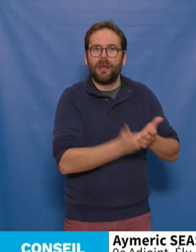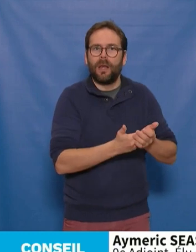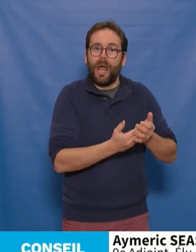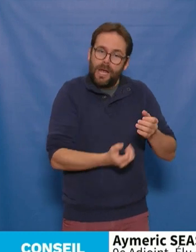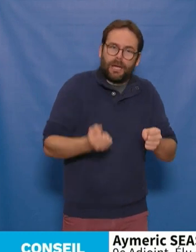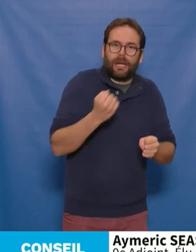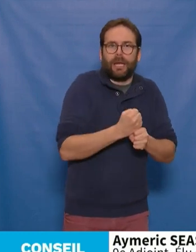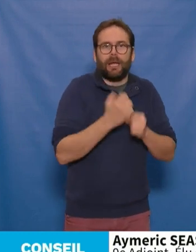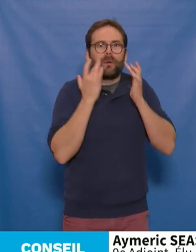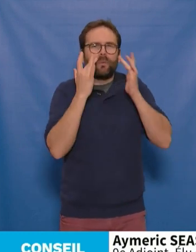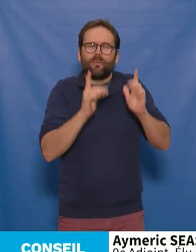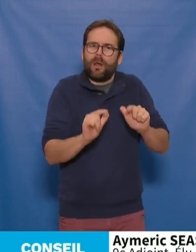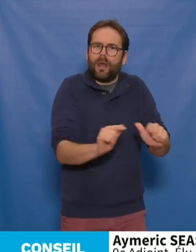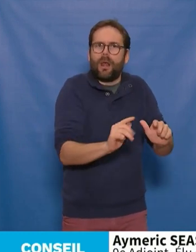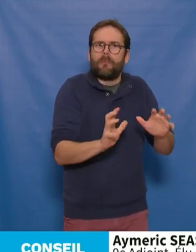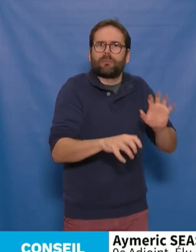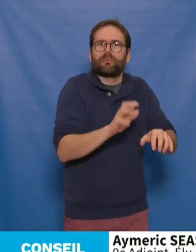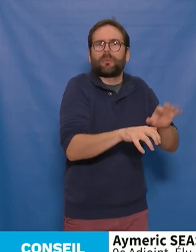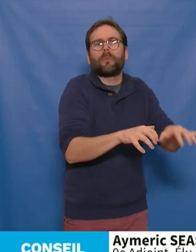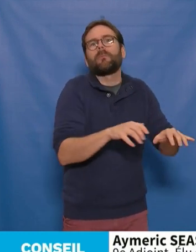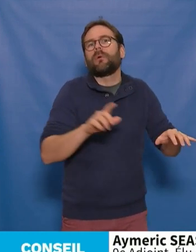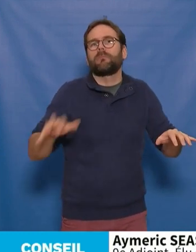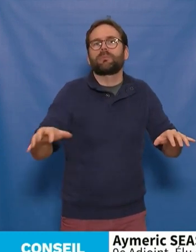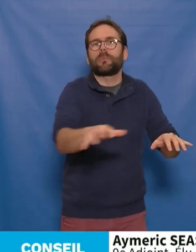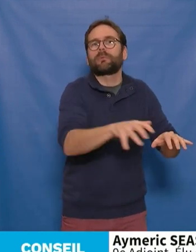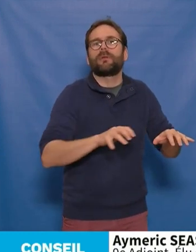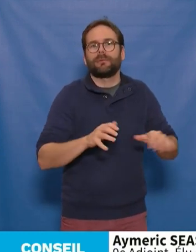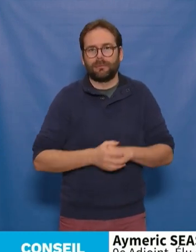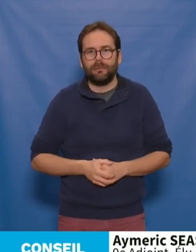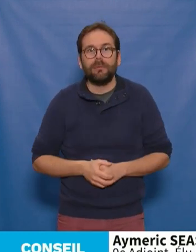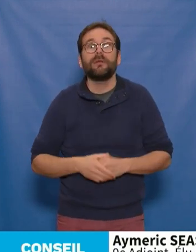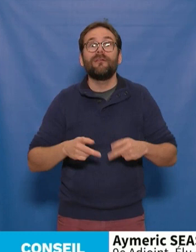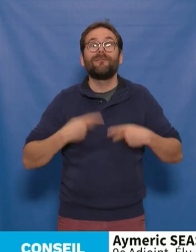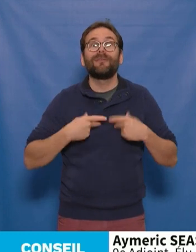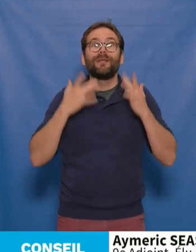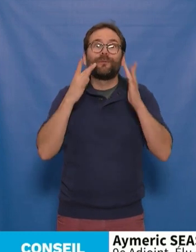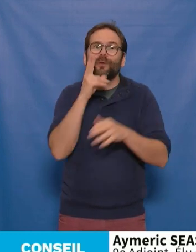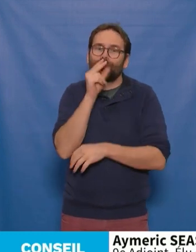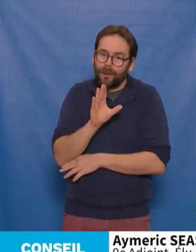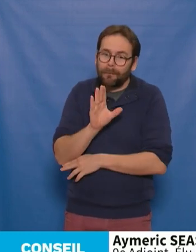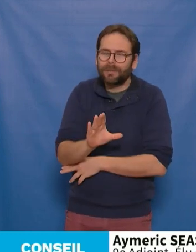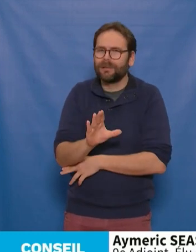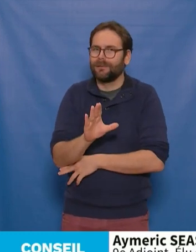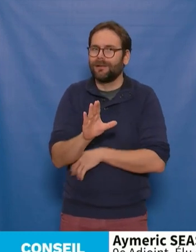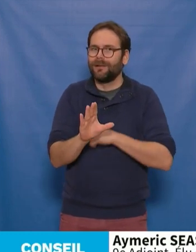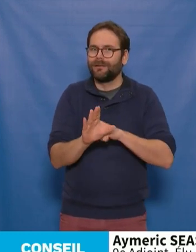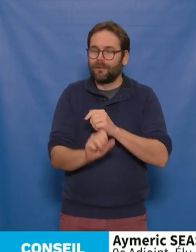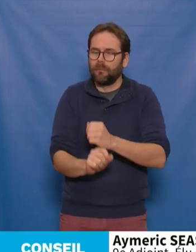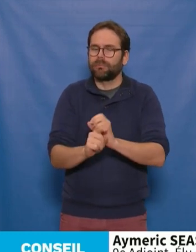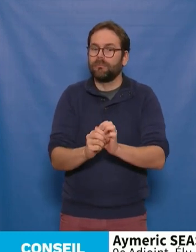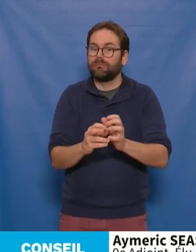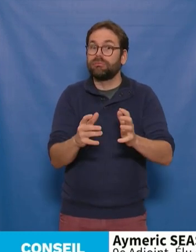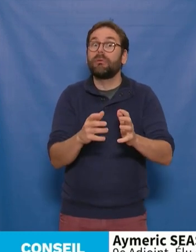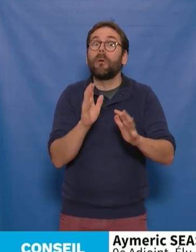créer et d'y établir un établissement culturel. La vie culturelle nantaise, elle commence de bien des manières, de la